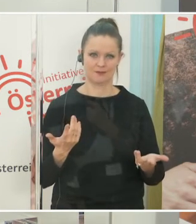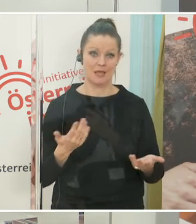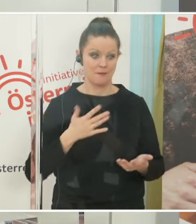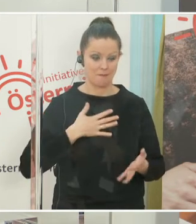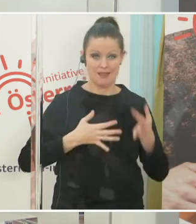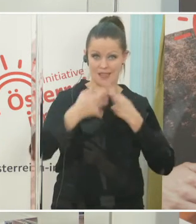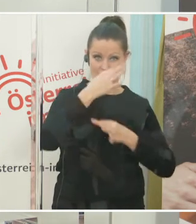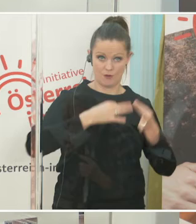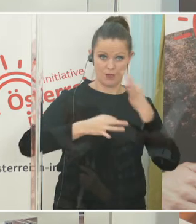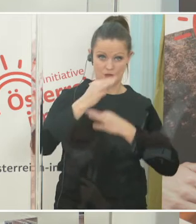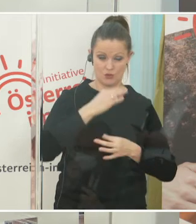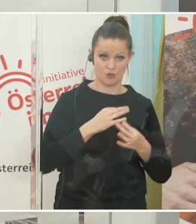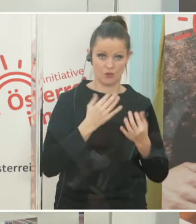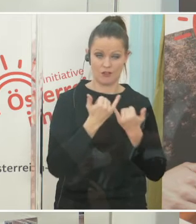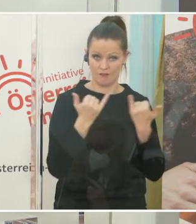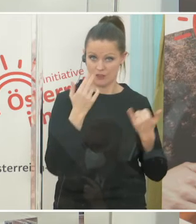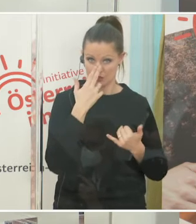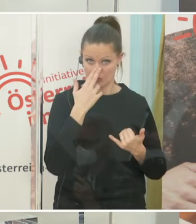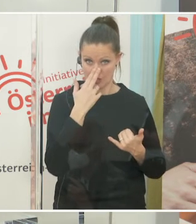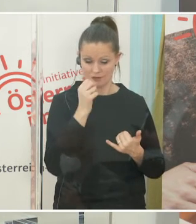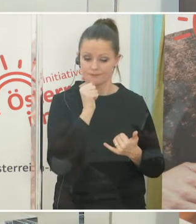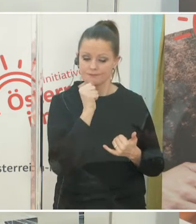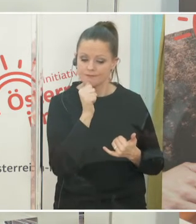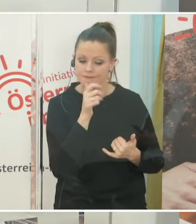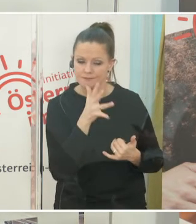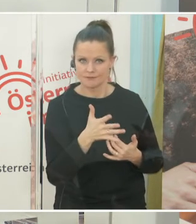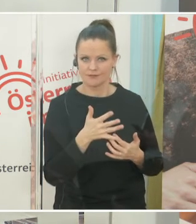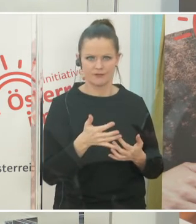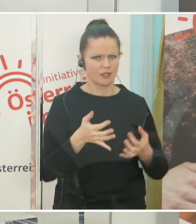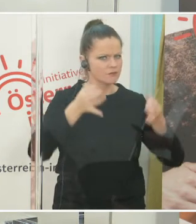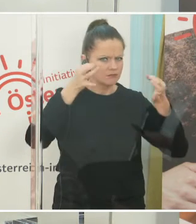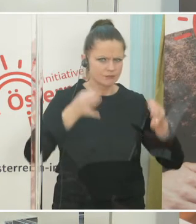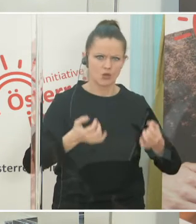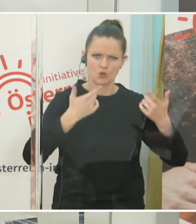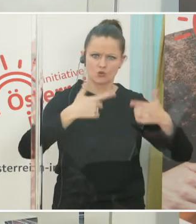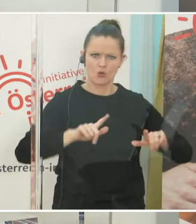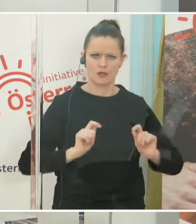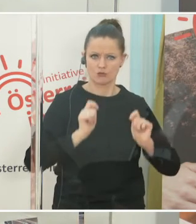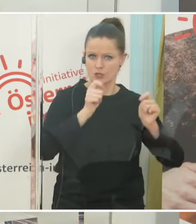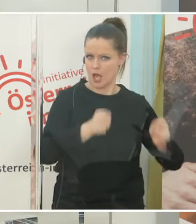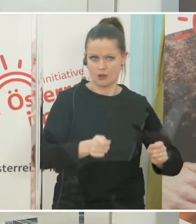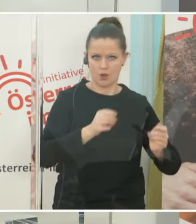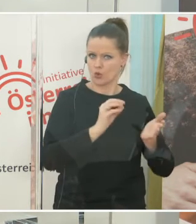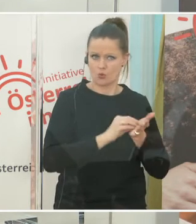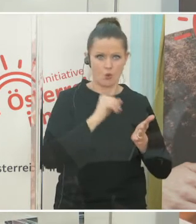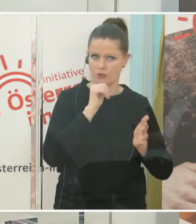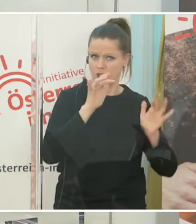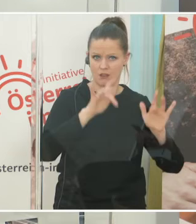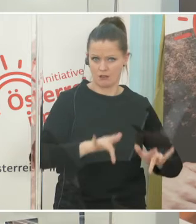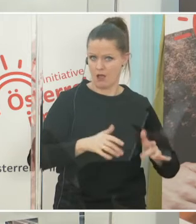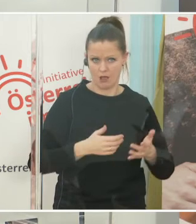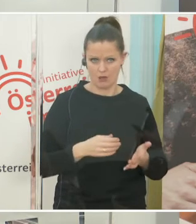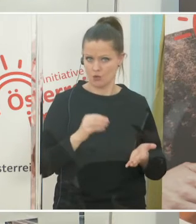Informationsstand nach könnte es sein, dass in den nächsten Tagen, es gibt ja auch noch keinen Zulassungsantrag bei der EMA,